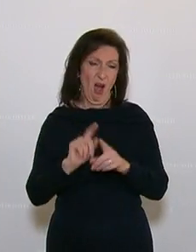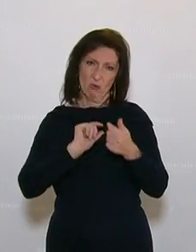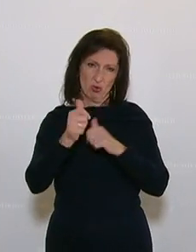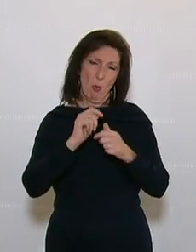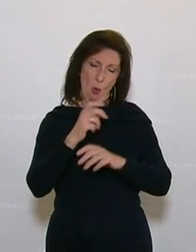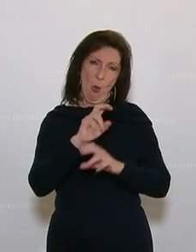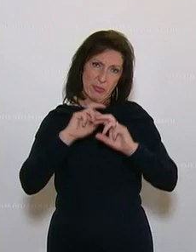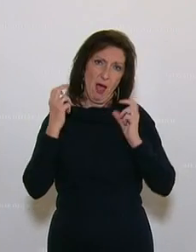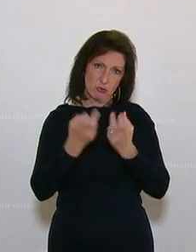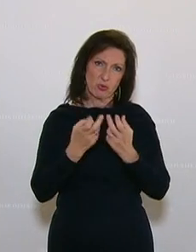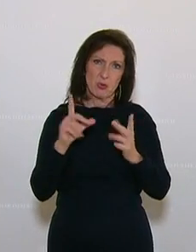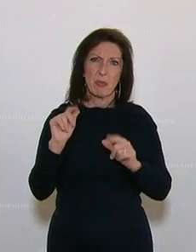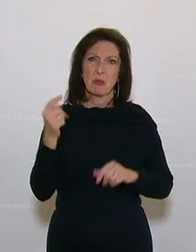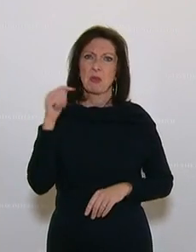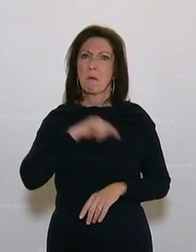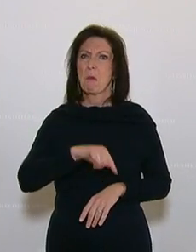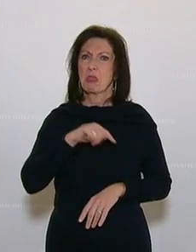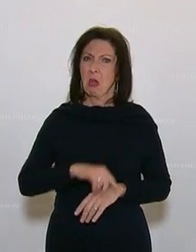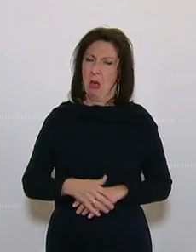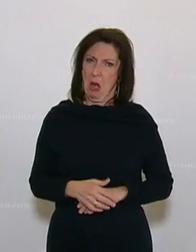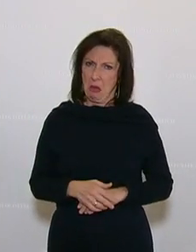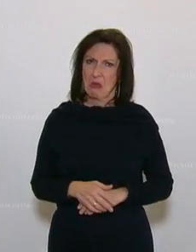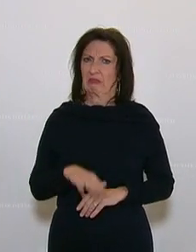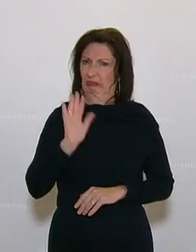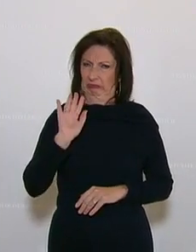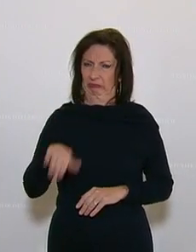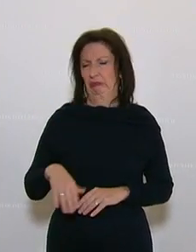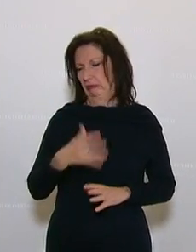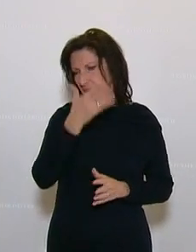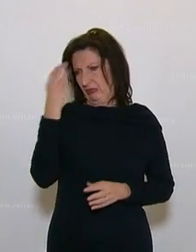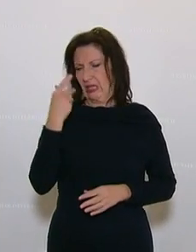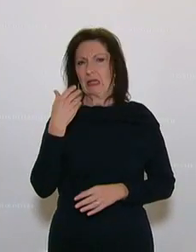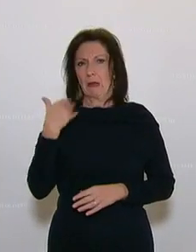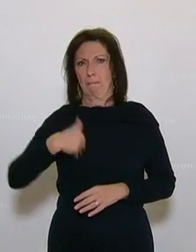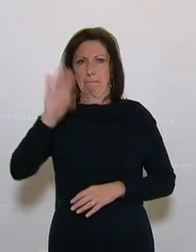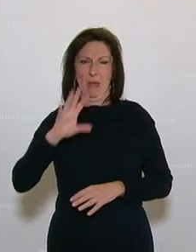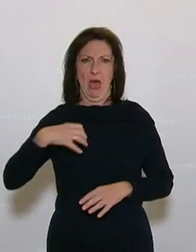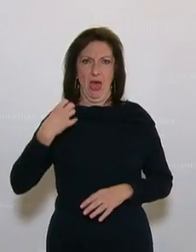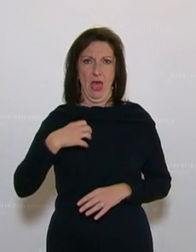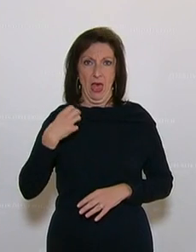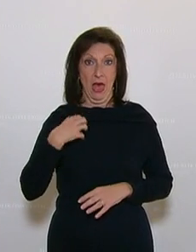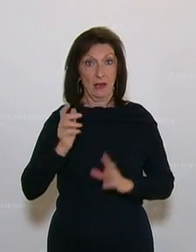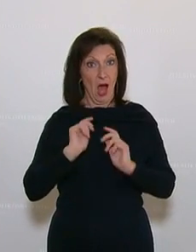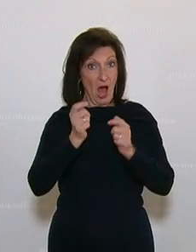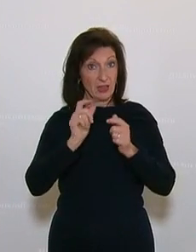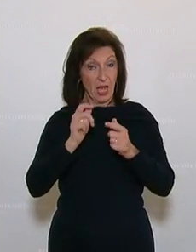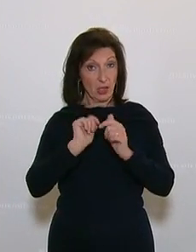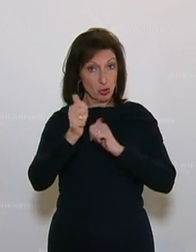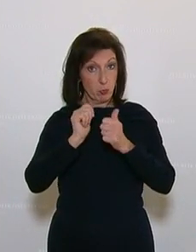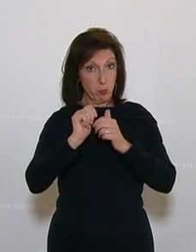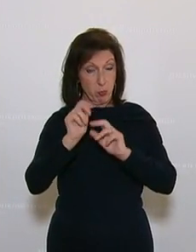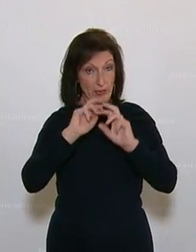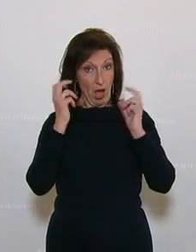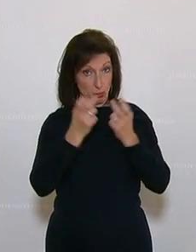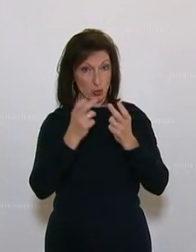das Mitleid auch wieder dem Ärger und der Enttäuschung. Wir diskutieren hier nämlich Anträge aus dem Sportausschuss. Und lassen Sie mich vielleicht zu